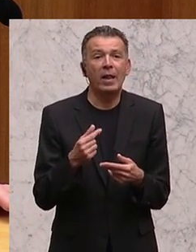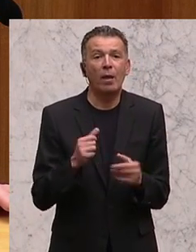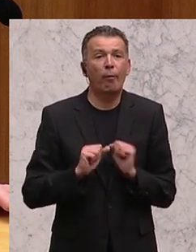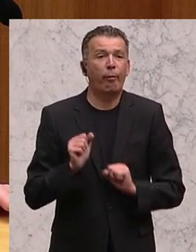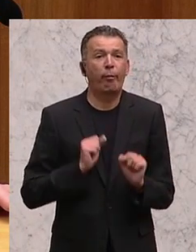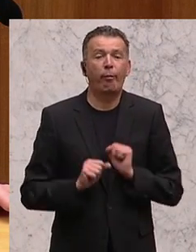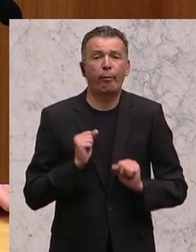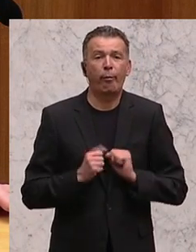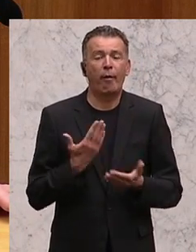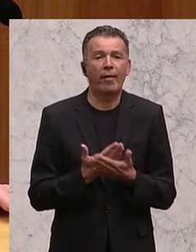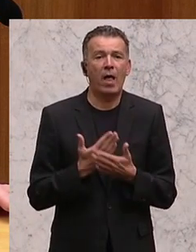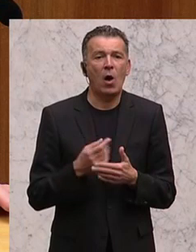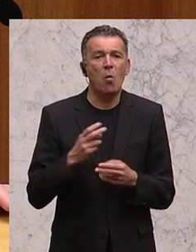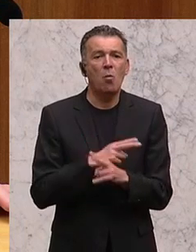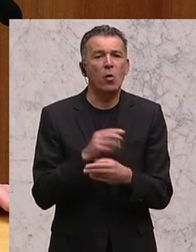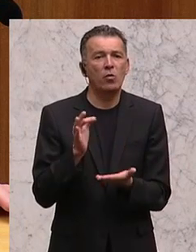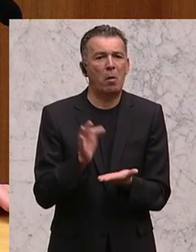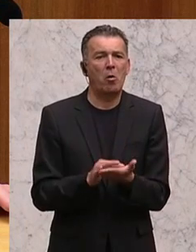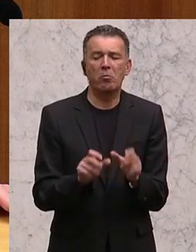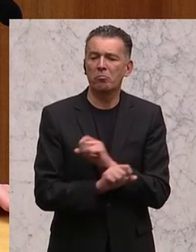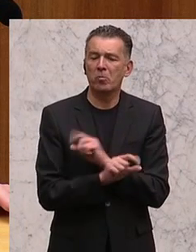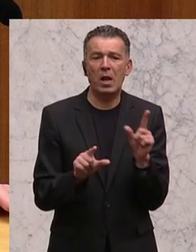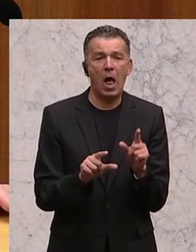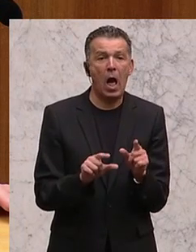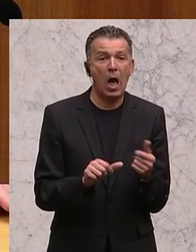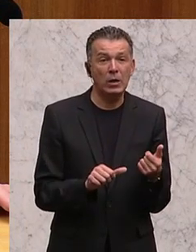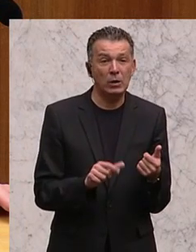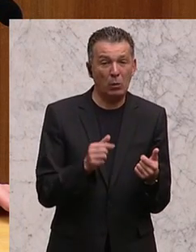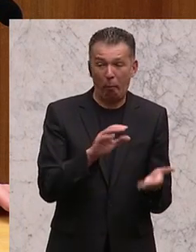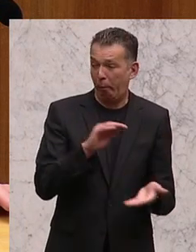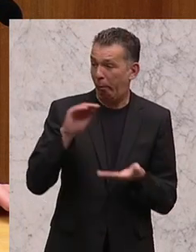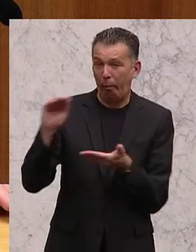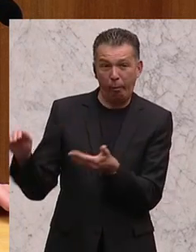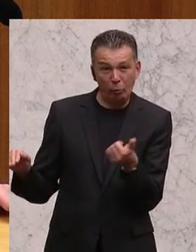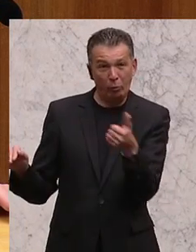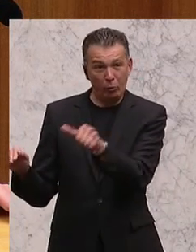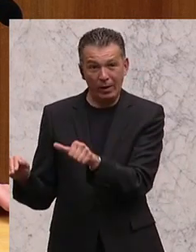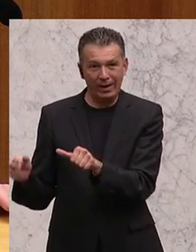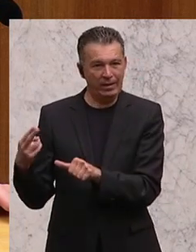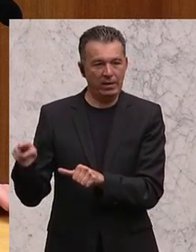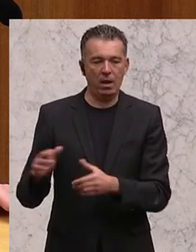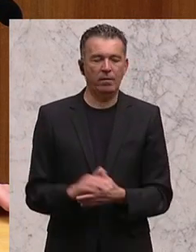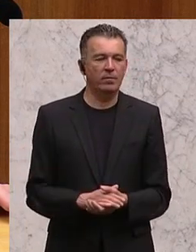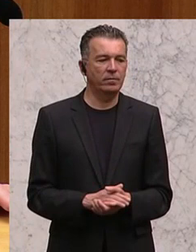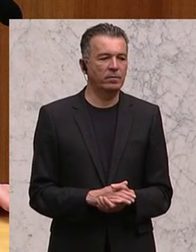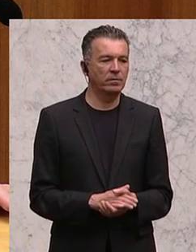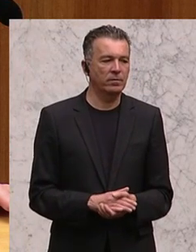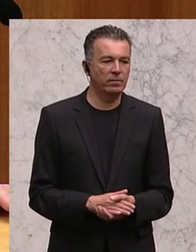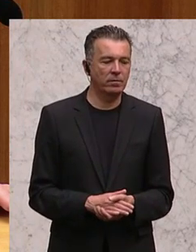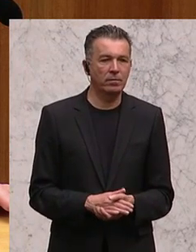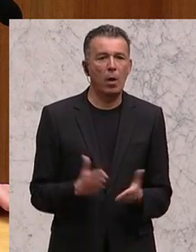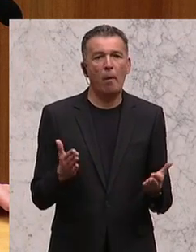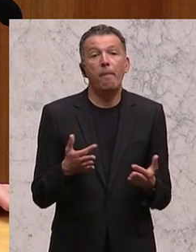österreichische Position klar, dass hier keine zusätzlichen Mittel an die Europäische Union fließen können. In einem besseren Fall wären immer nur